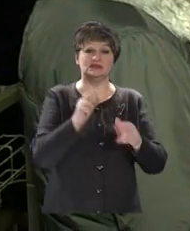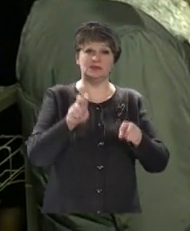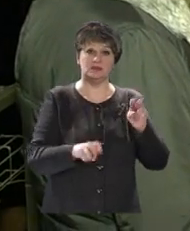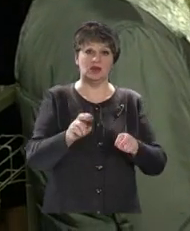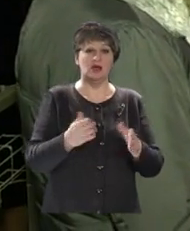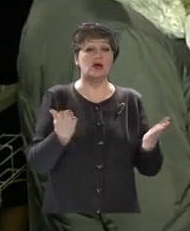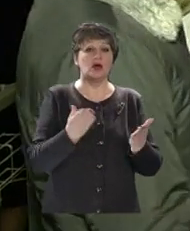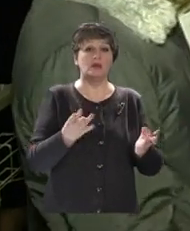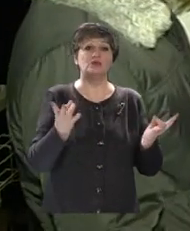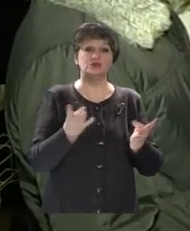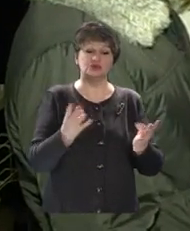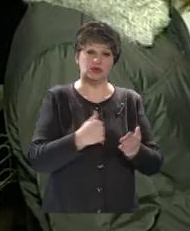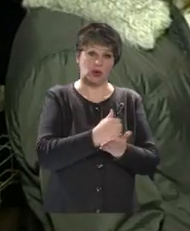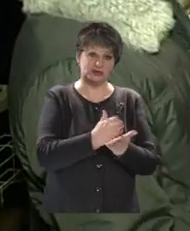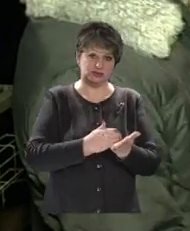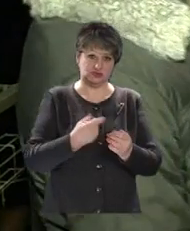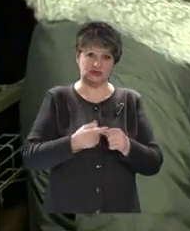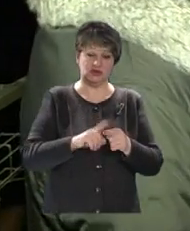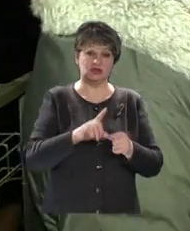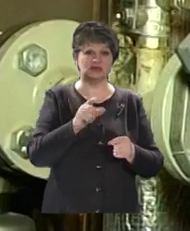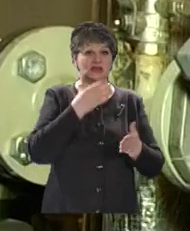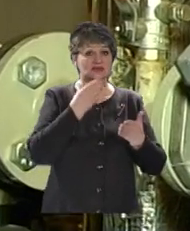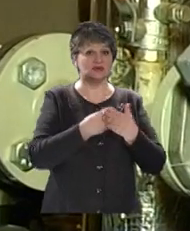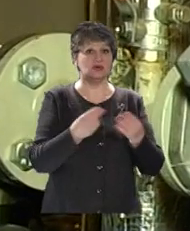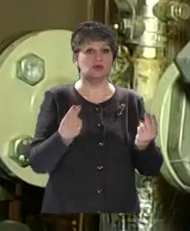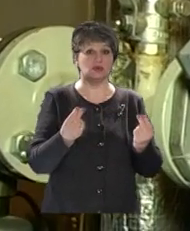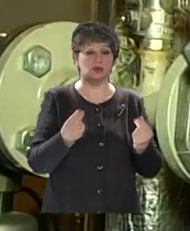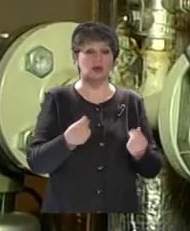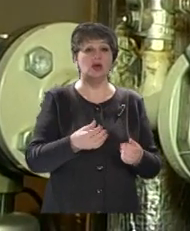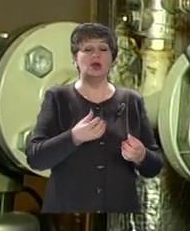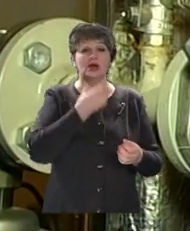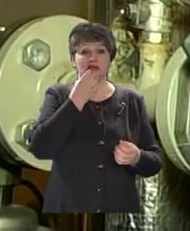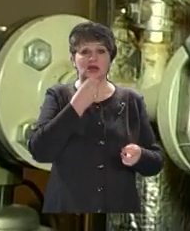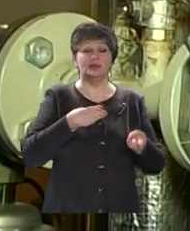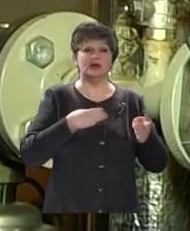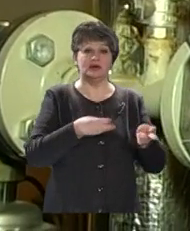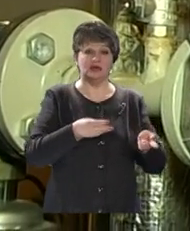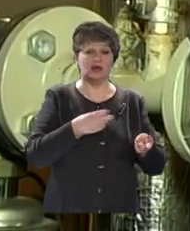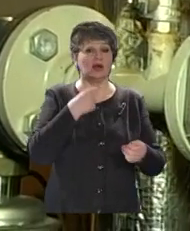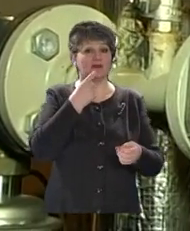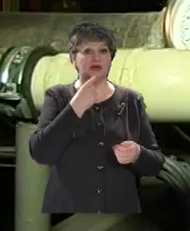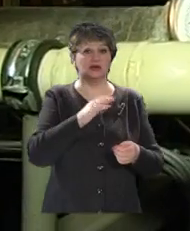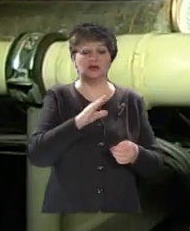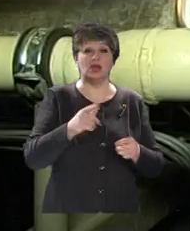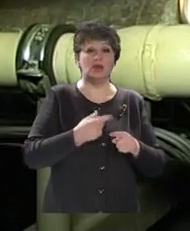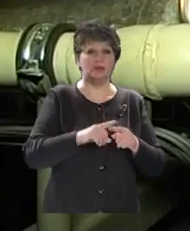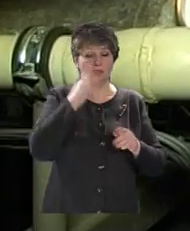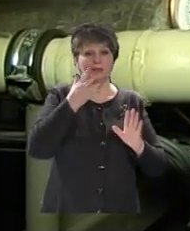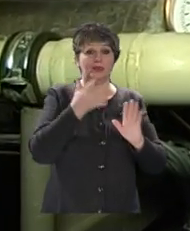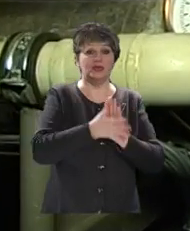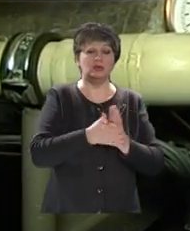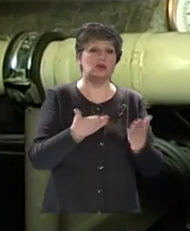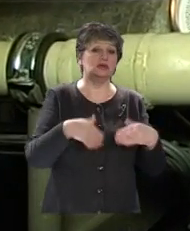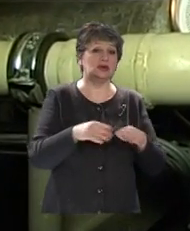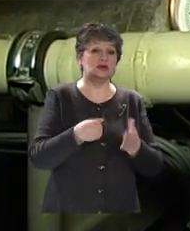підприємства, якому доводиться обслуговувати це на УХАО за власний рахунок. У теплокомуненерго відверто зізнаються, не розуміють доцільності таких